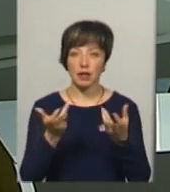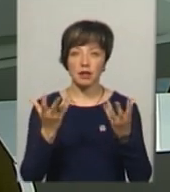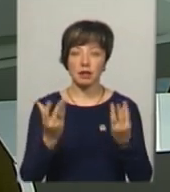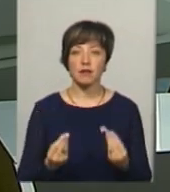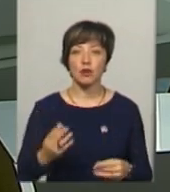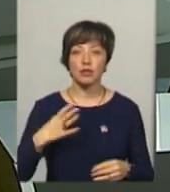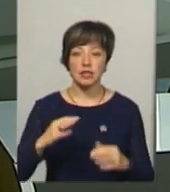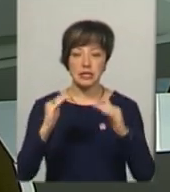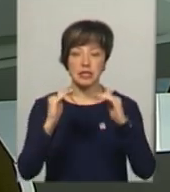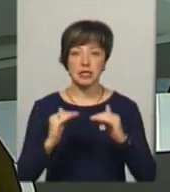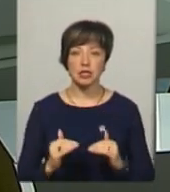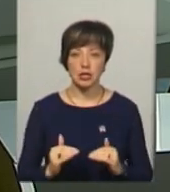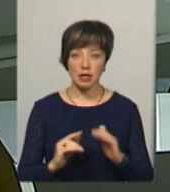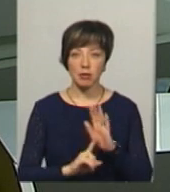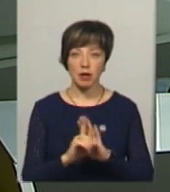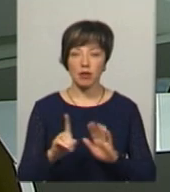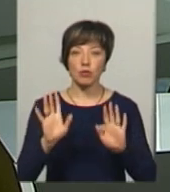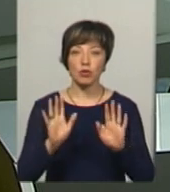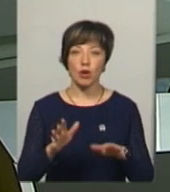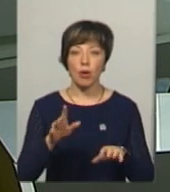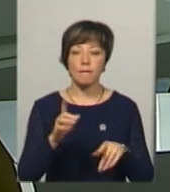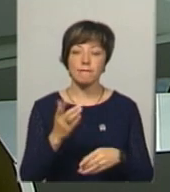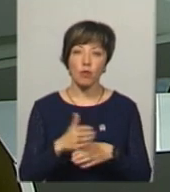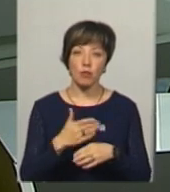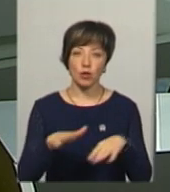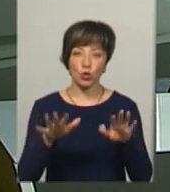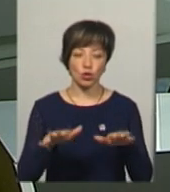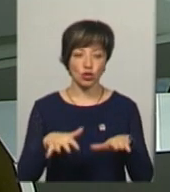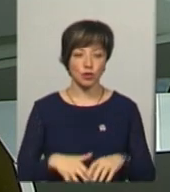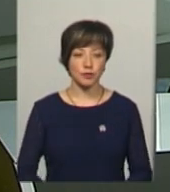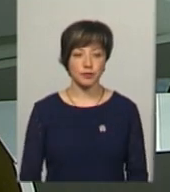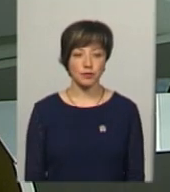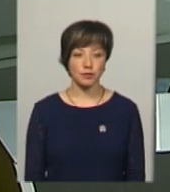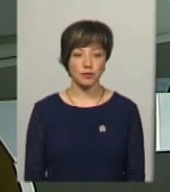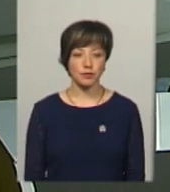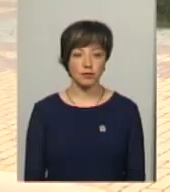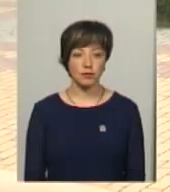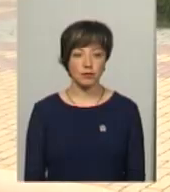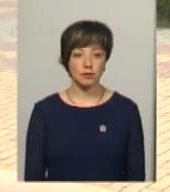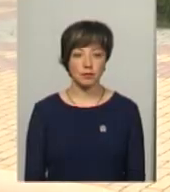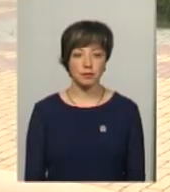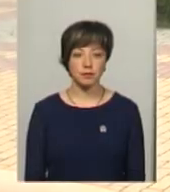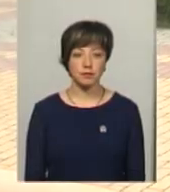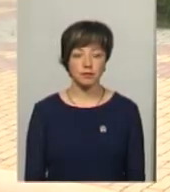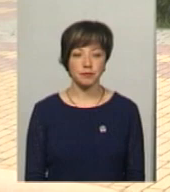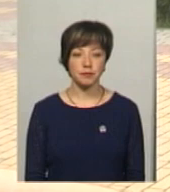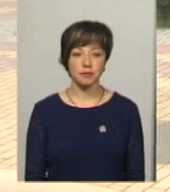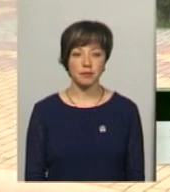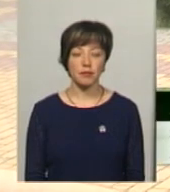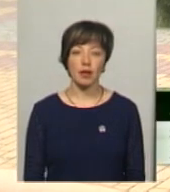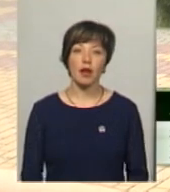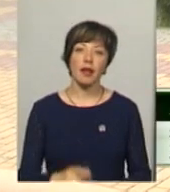очікується зниження температури і випадатимуть помірні дощі, каже Люся Ковалишина. Невеликі та